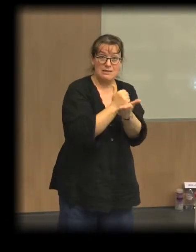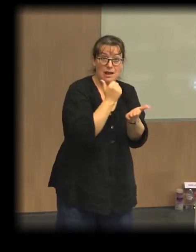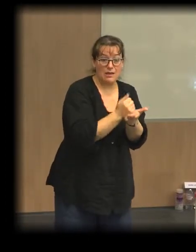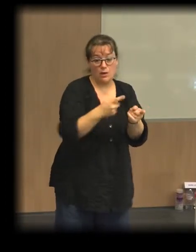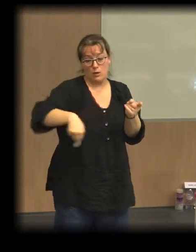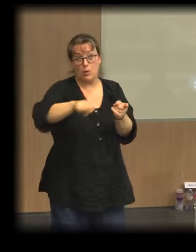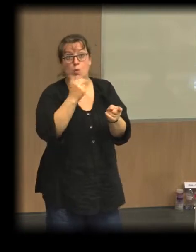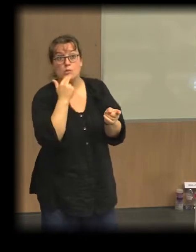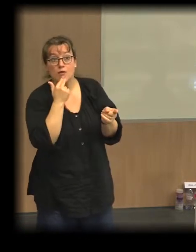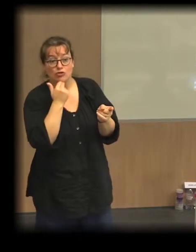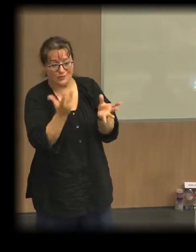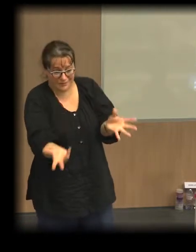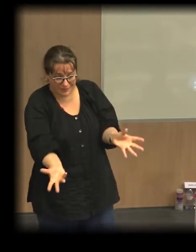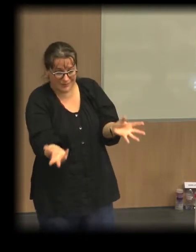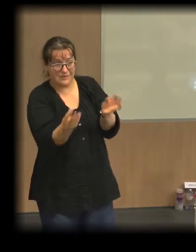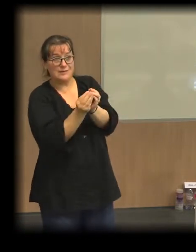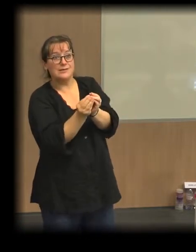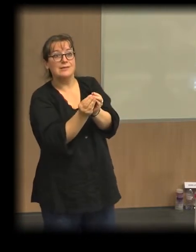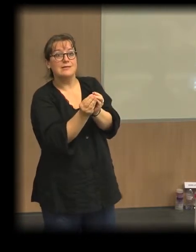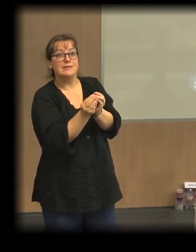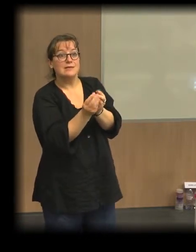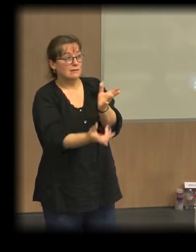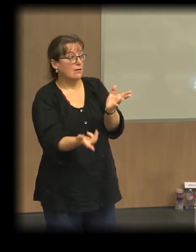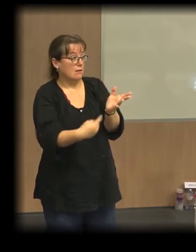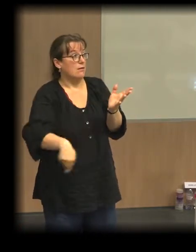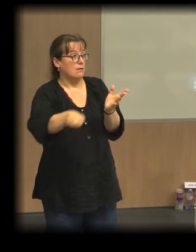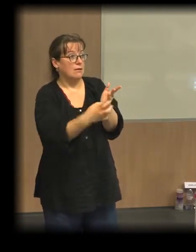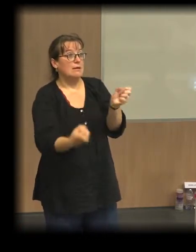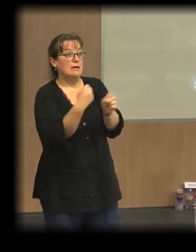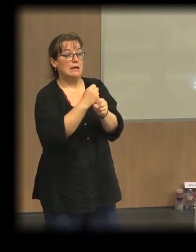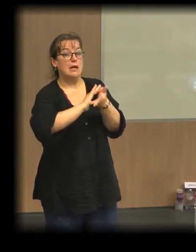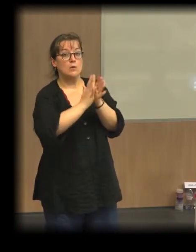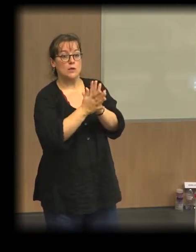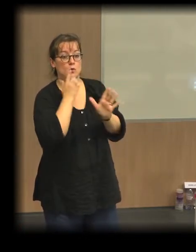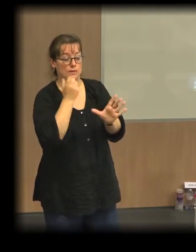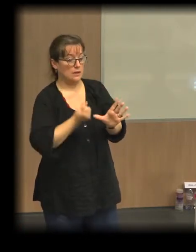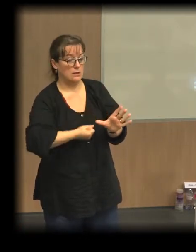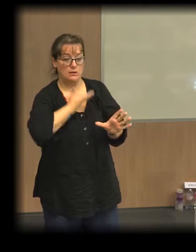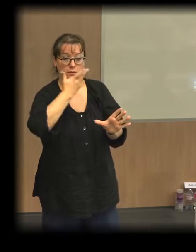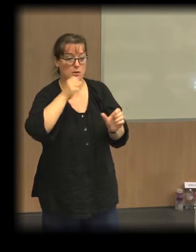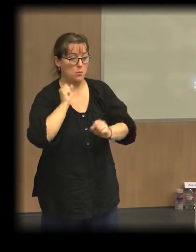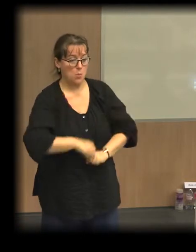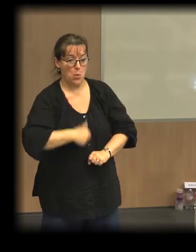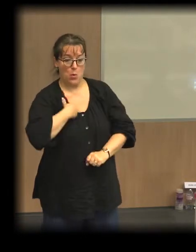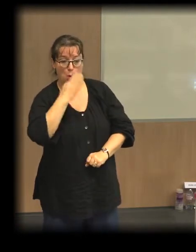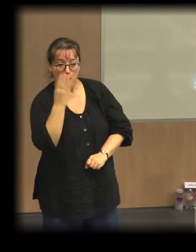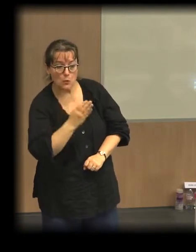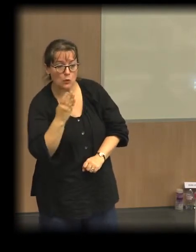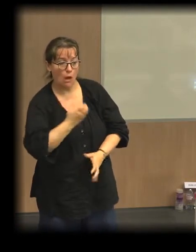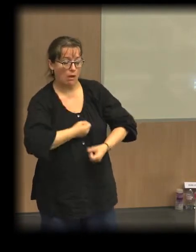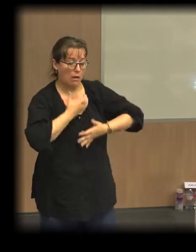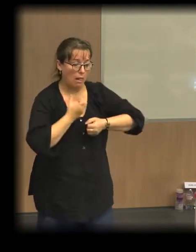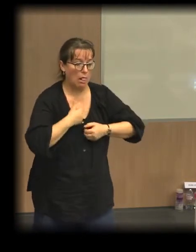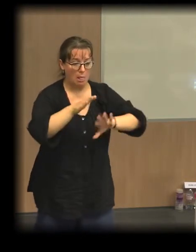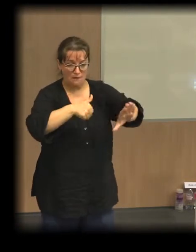trouvent dans les associations qui leur rendent des services des possibilités d'expression de leurs demandes qu'ils ne trouvent pas